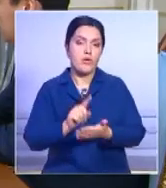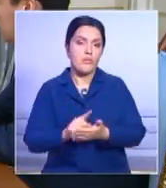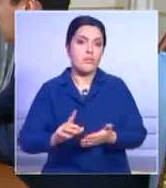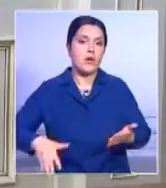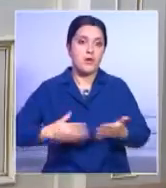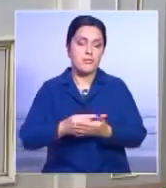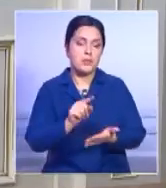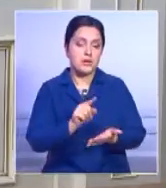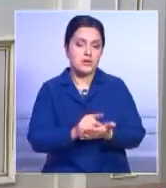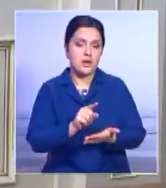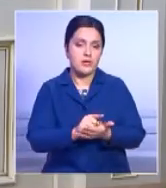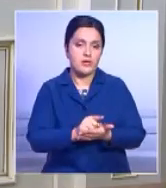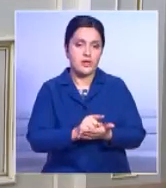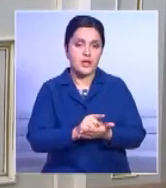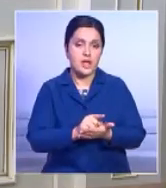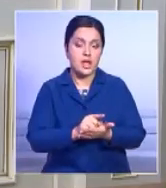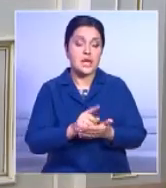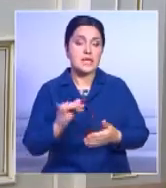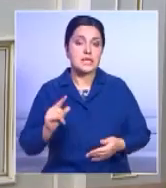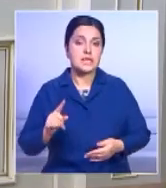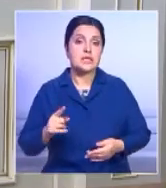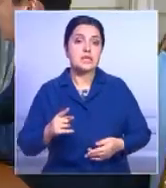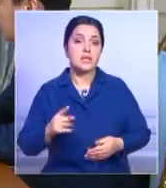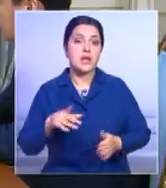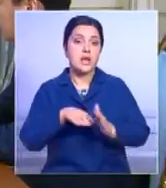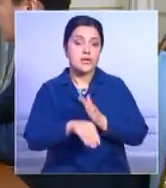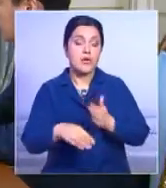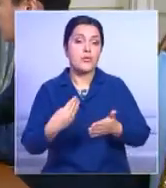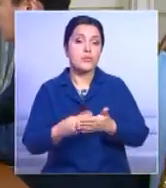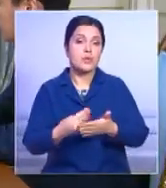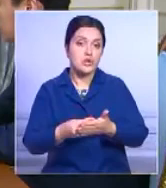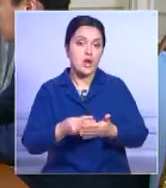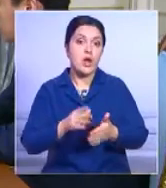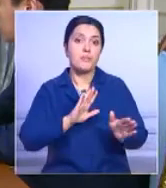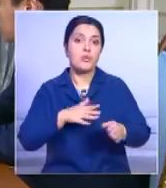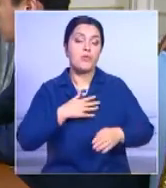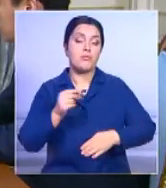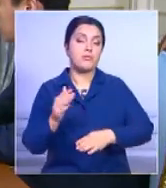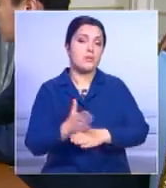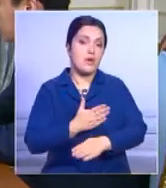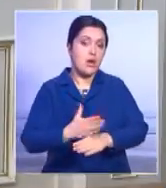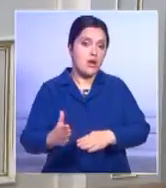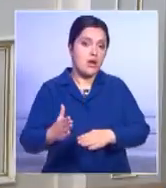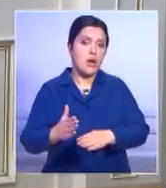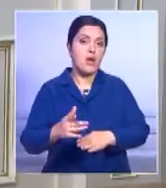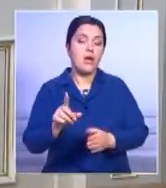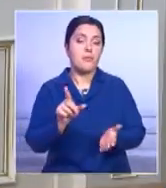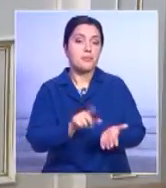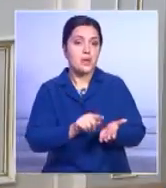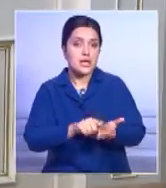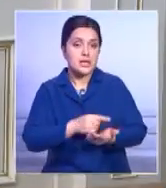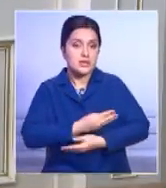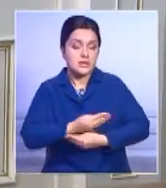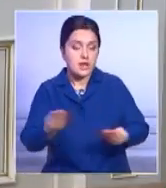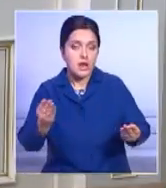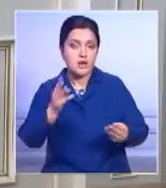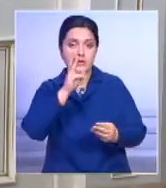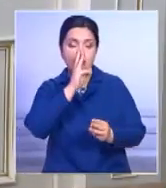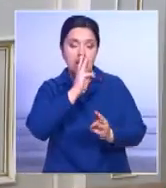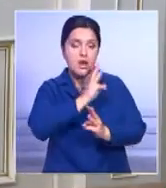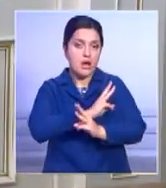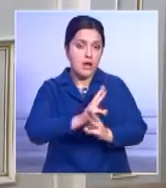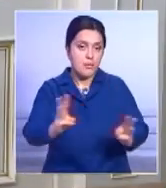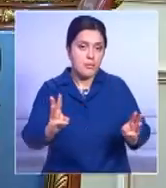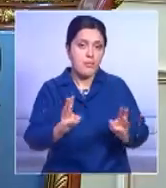должен быть налог. То есть из этого состоит бюджет, который мы распределяем между пенсионерами, заработной платой,